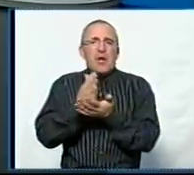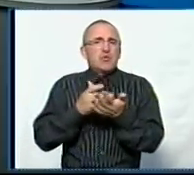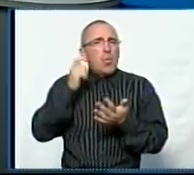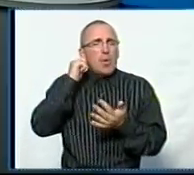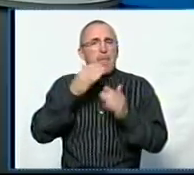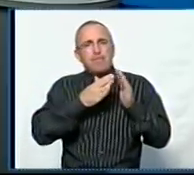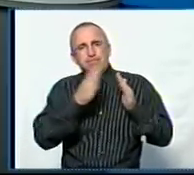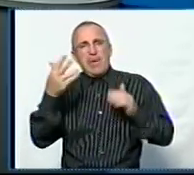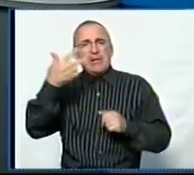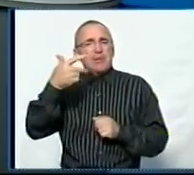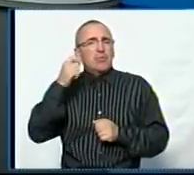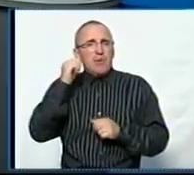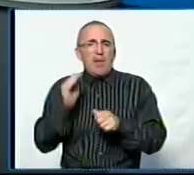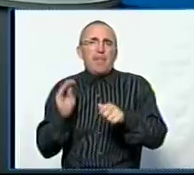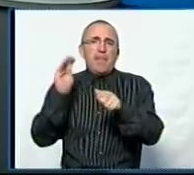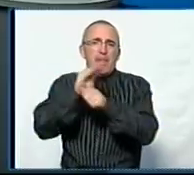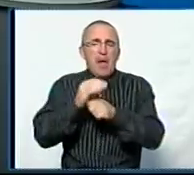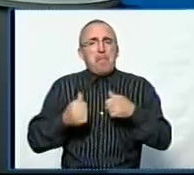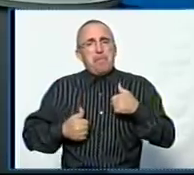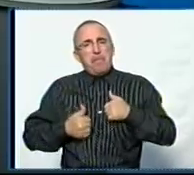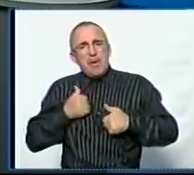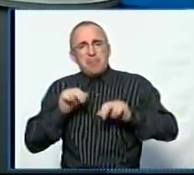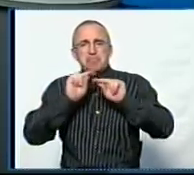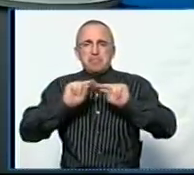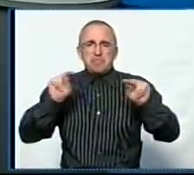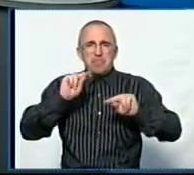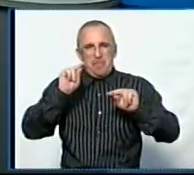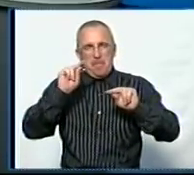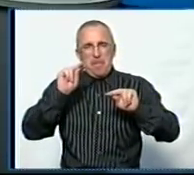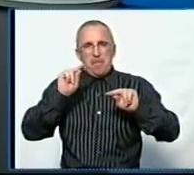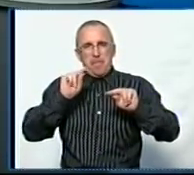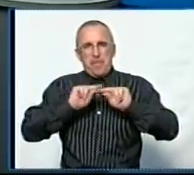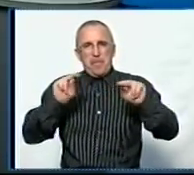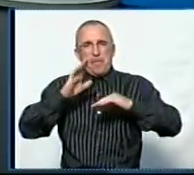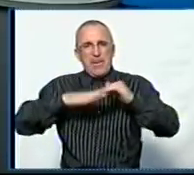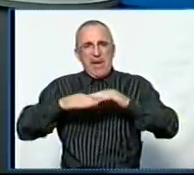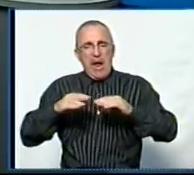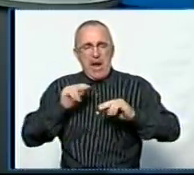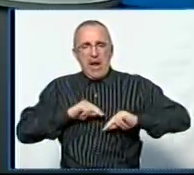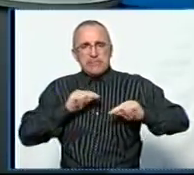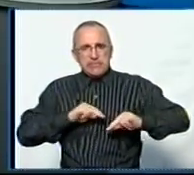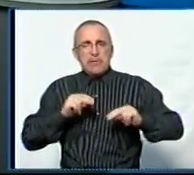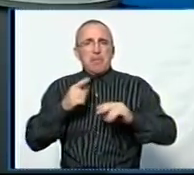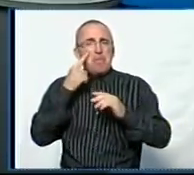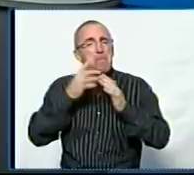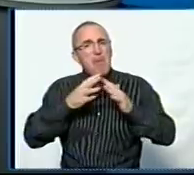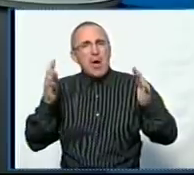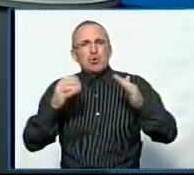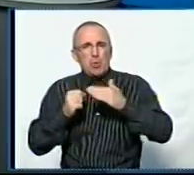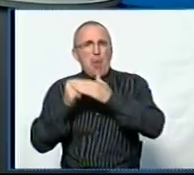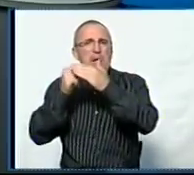30%, надбавку за престижність педагогічної праці 20%. В цих випадках ми маємо максимуми,